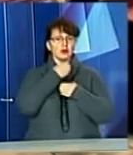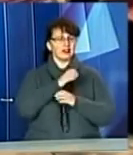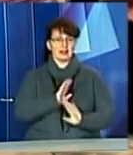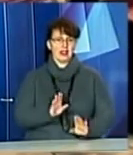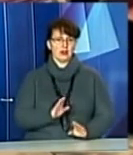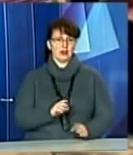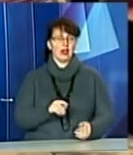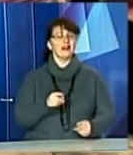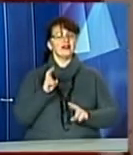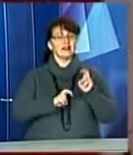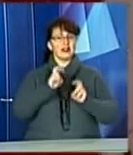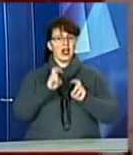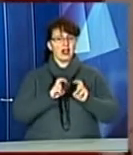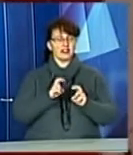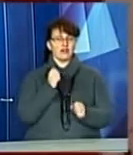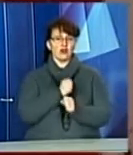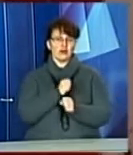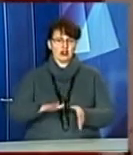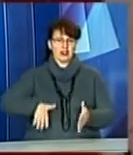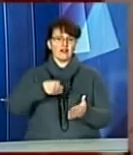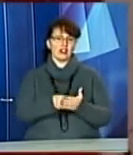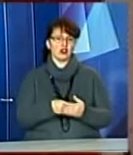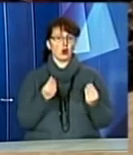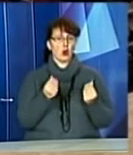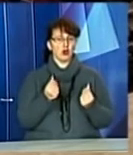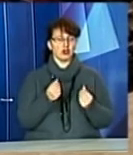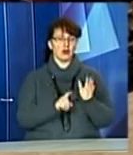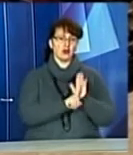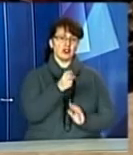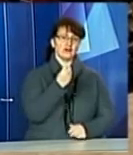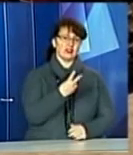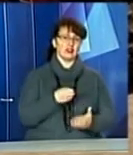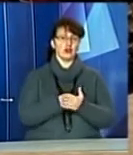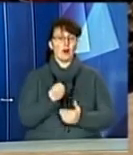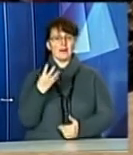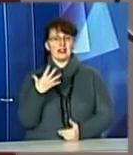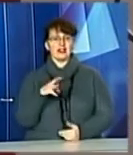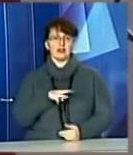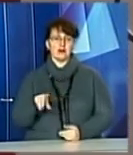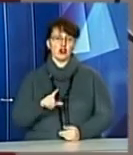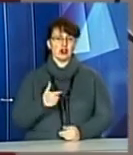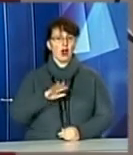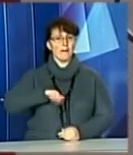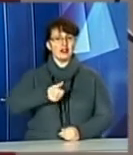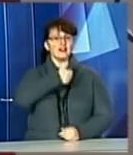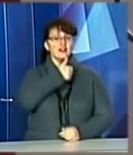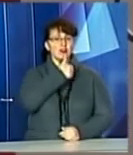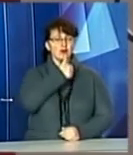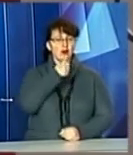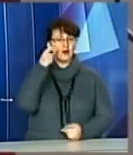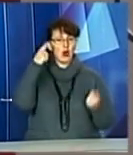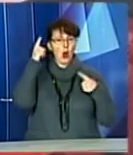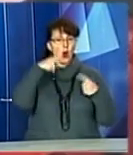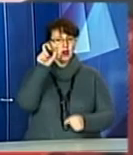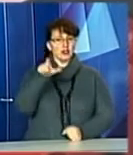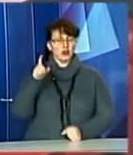бронетанковому заводі цього велетня створили за власні гроші. Коштує танк від 12 до 15 мільйонів гривень. Після випробувань розробники таки